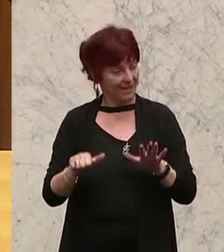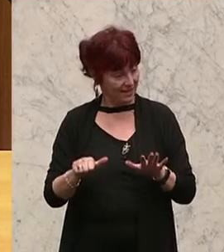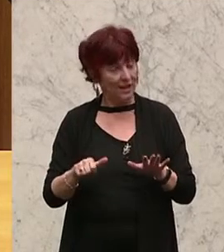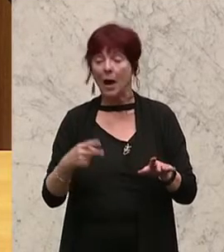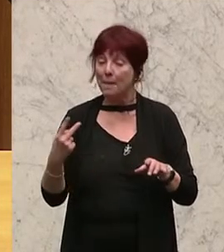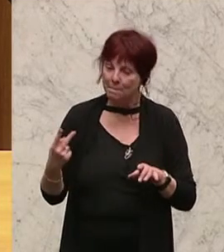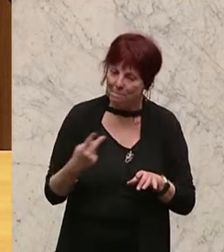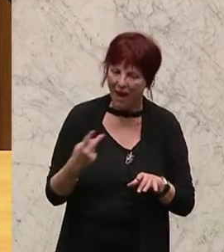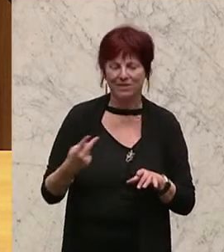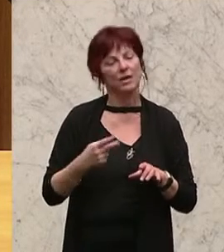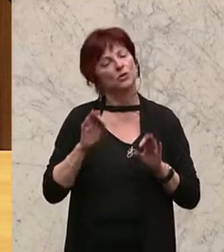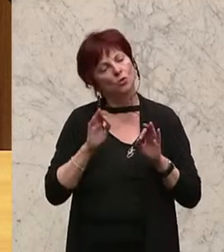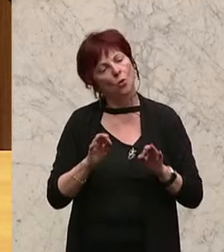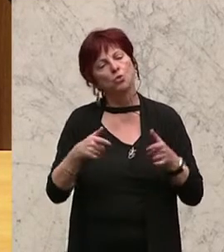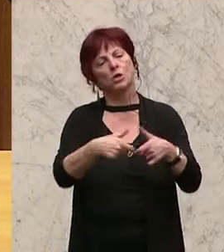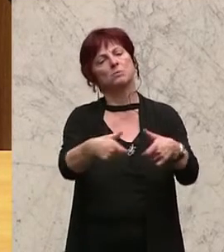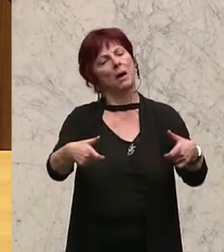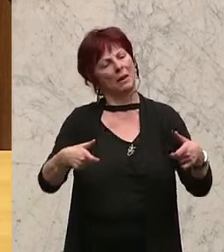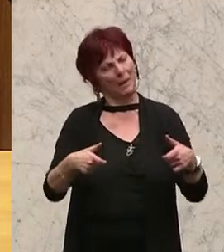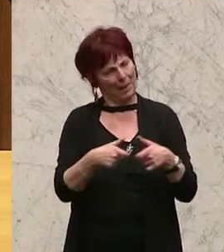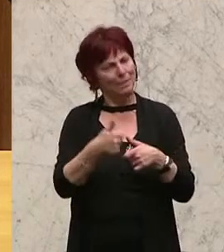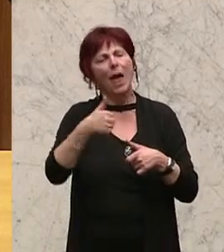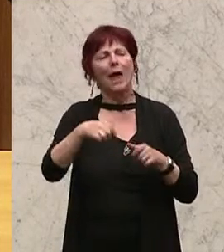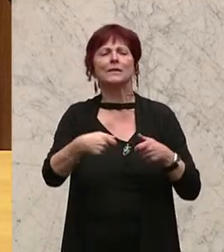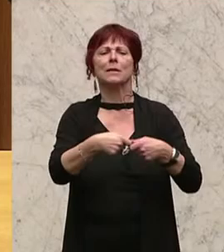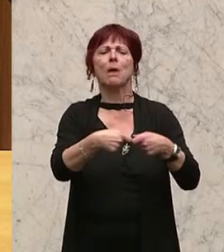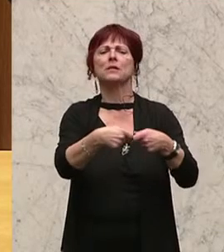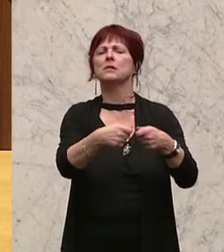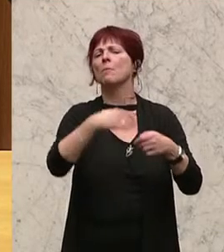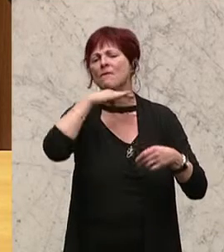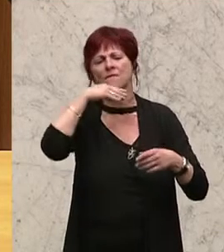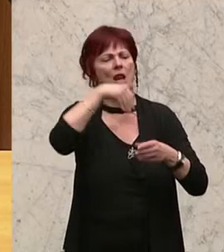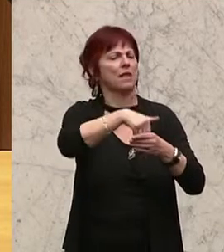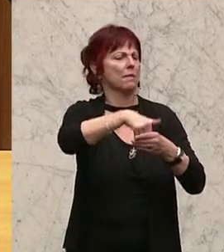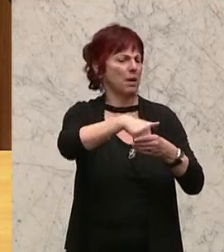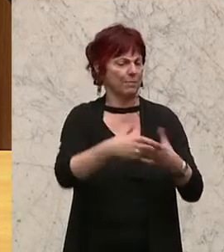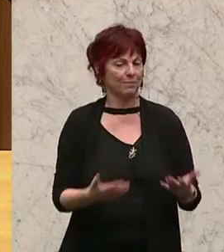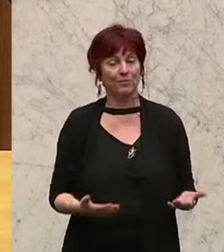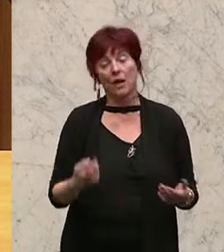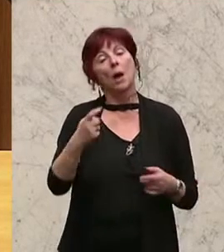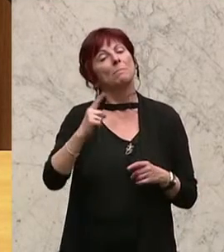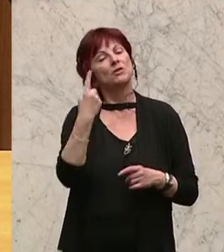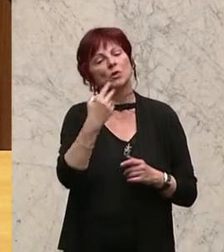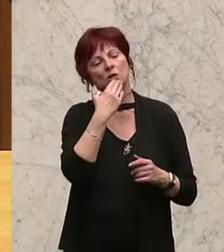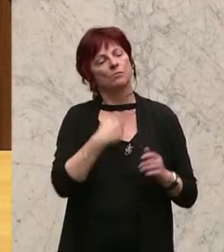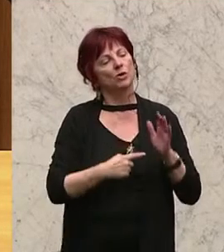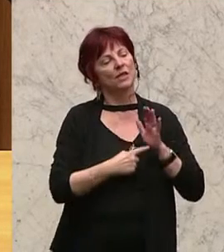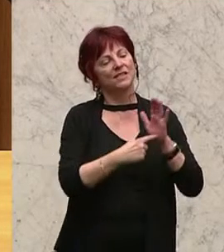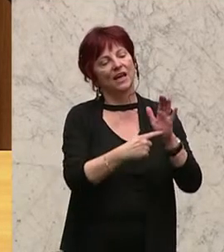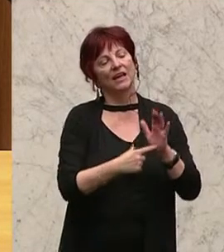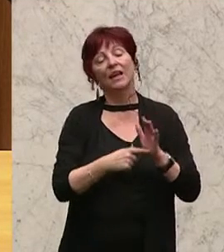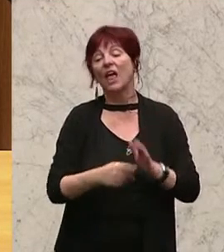gelungenes Paket, das eine ganze Reihe von Einzelmaßnahmen enthält. Besonders hervorheben möchte ich die Modernisierung des